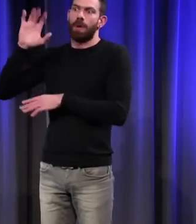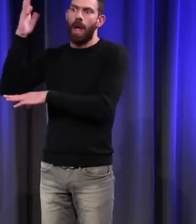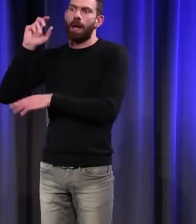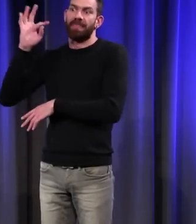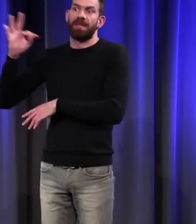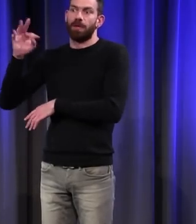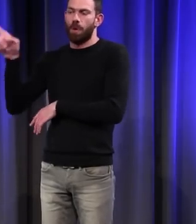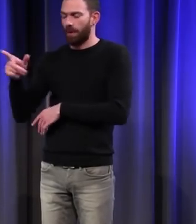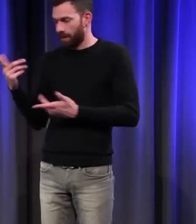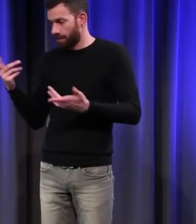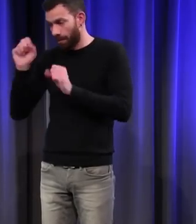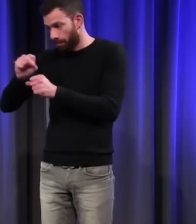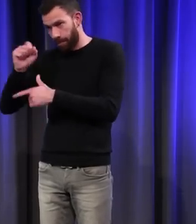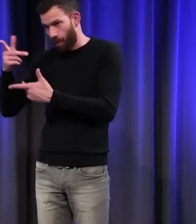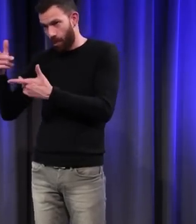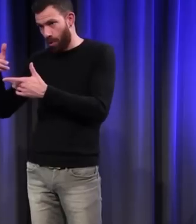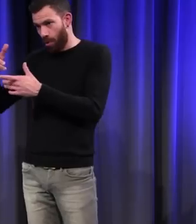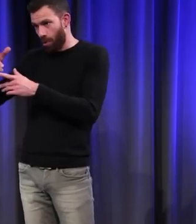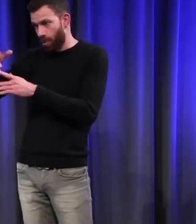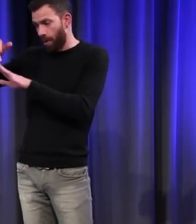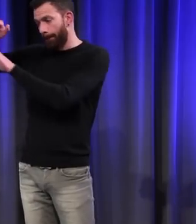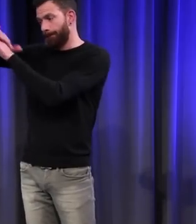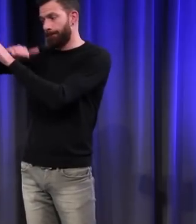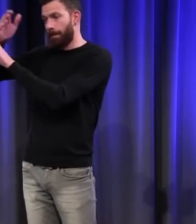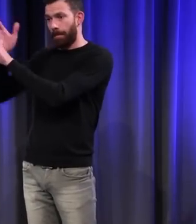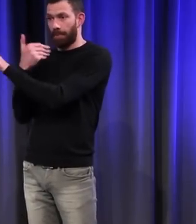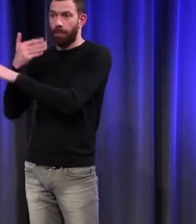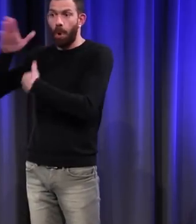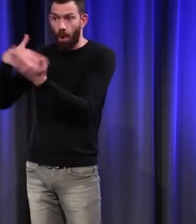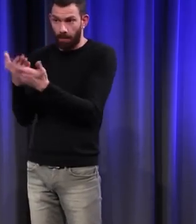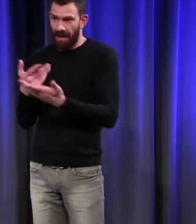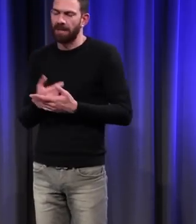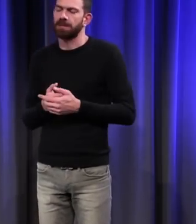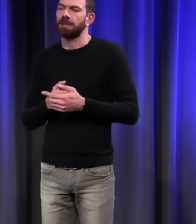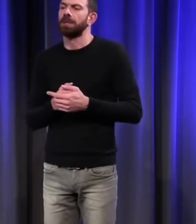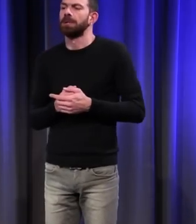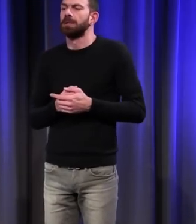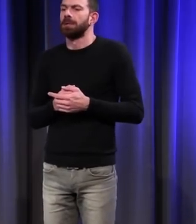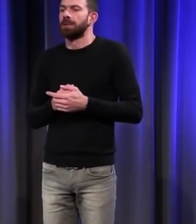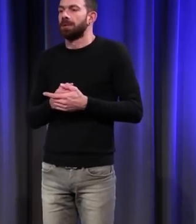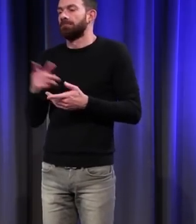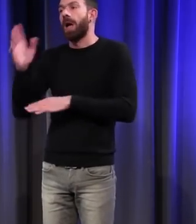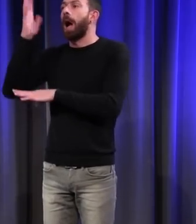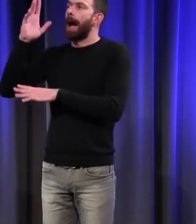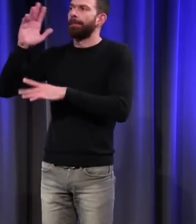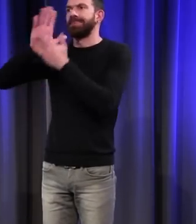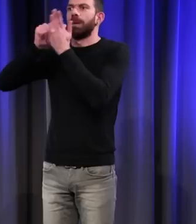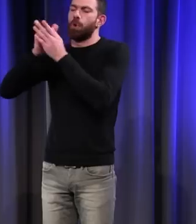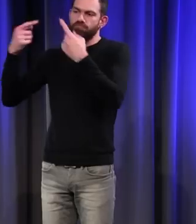C'était déjà l'arbre préféré des Romains et l'arbre préféré des Germains. Donc le Moyen Âge continue. C'est l'arbre de la musique.